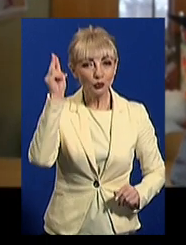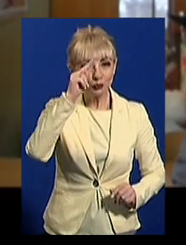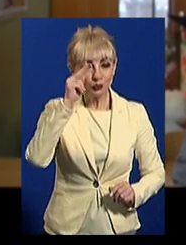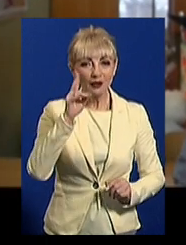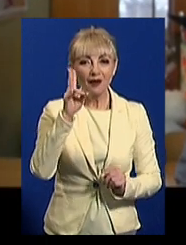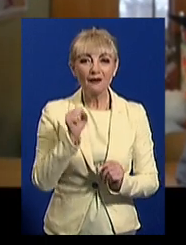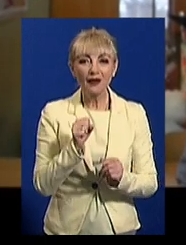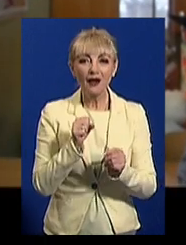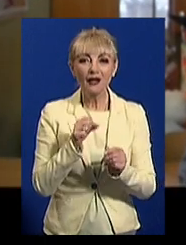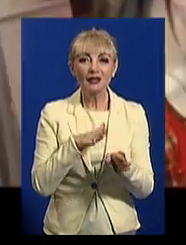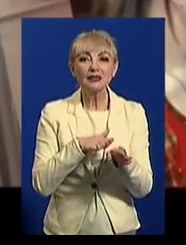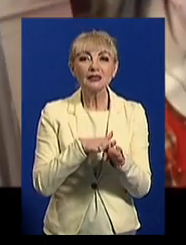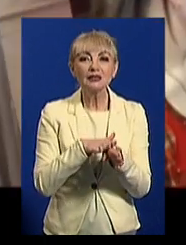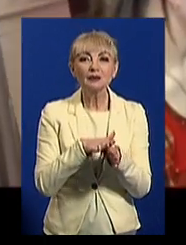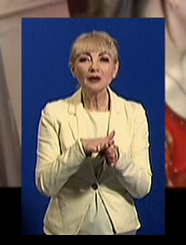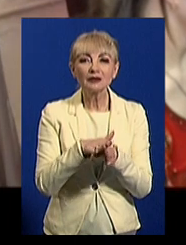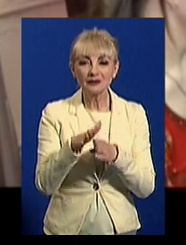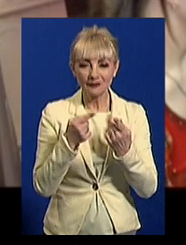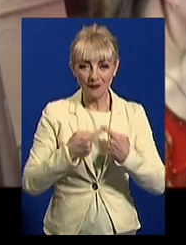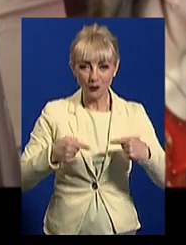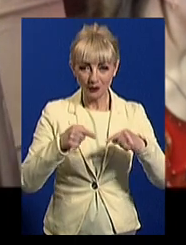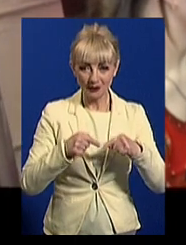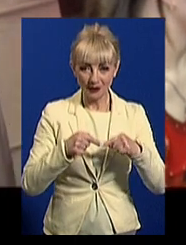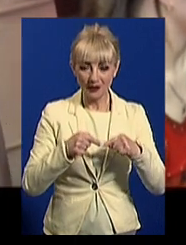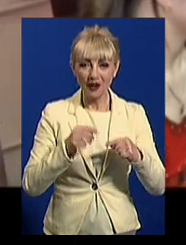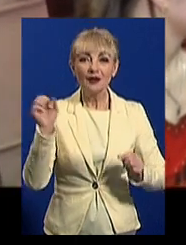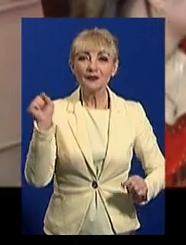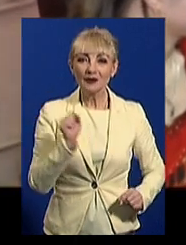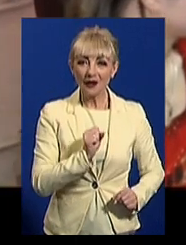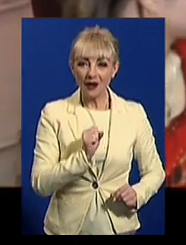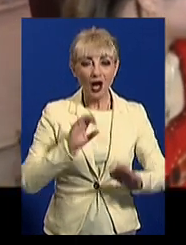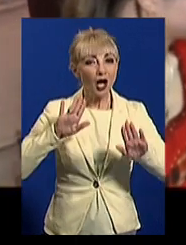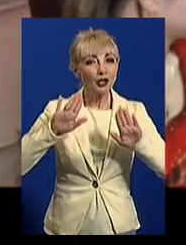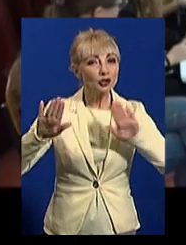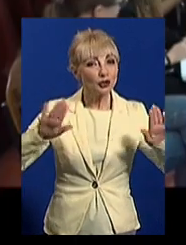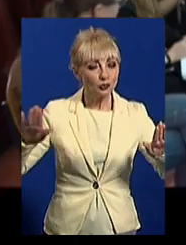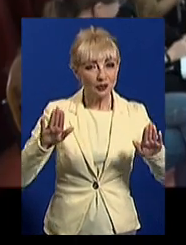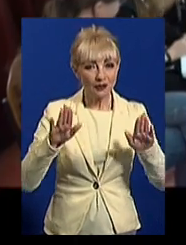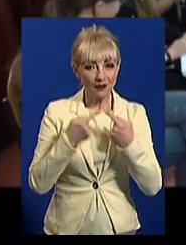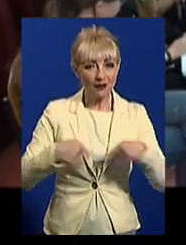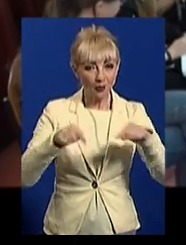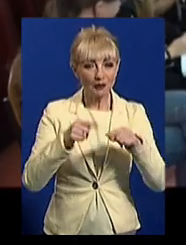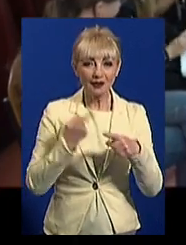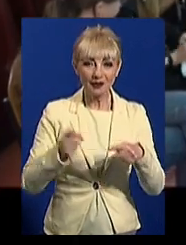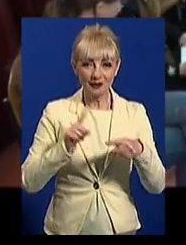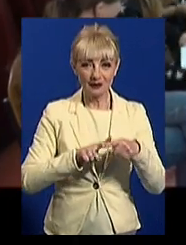виконавських факультетах. А от режисерський факультет – це